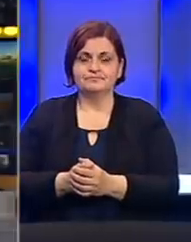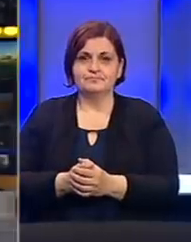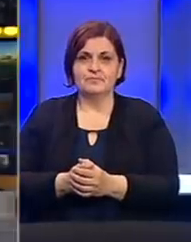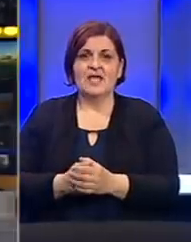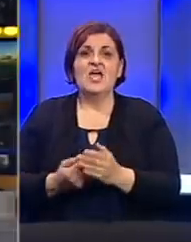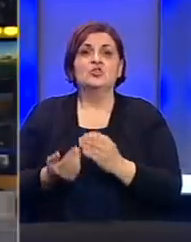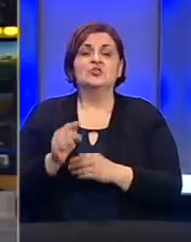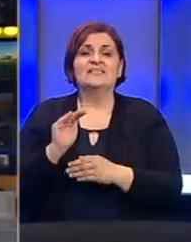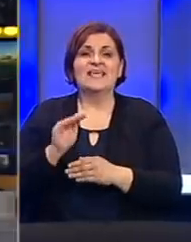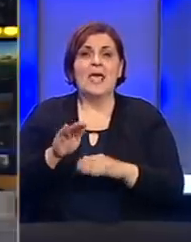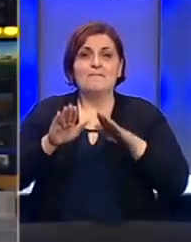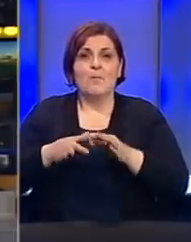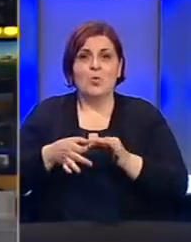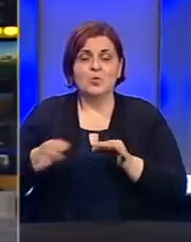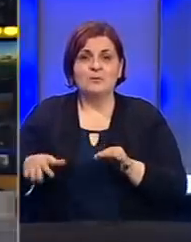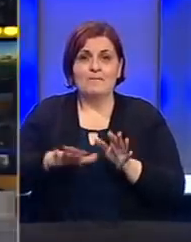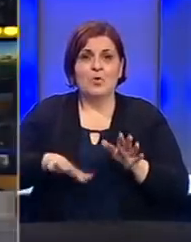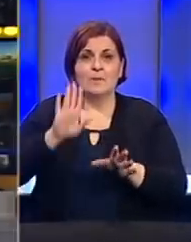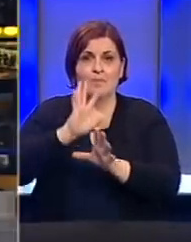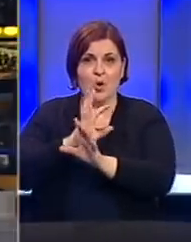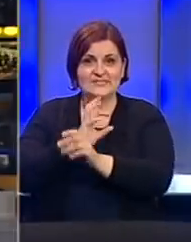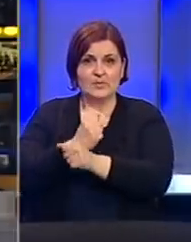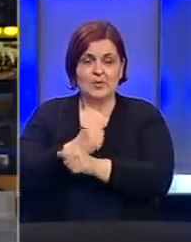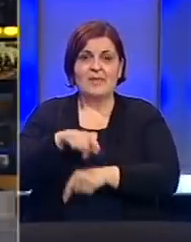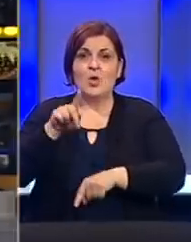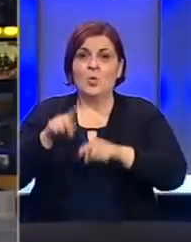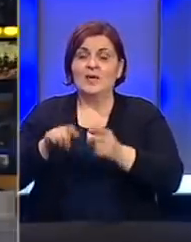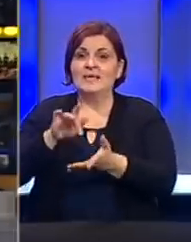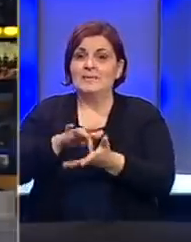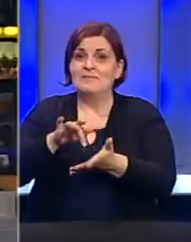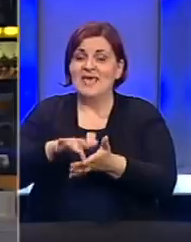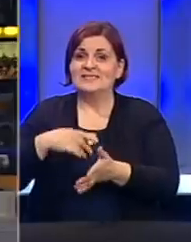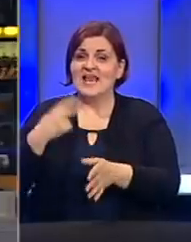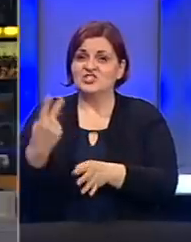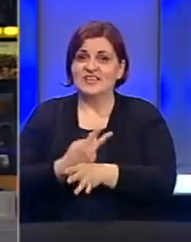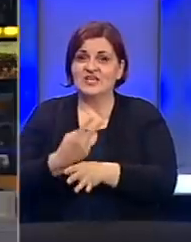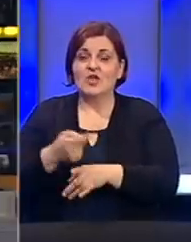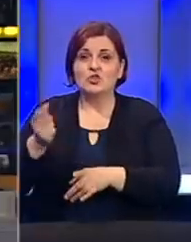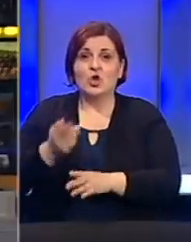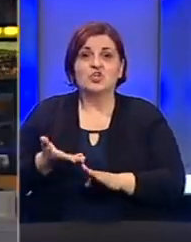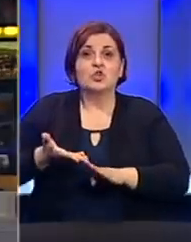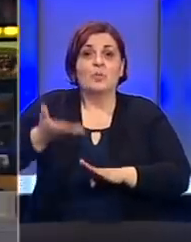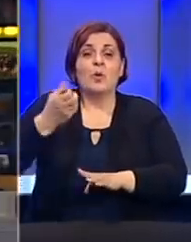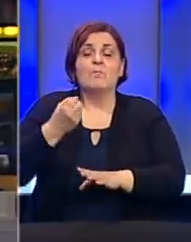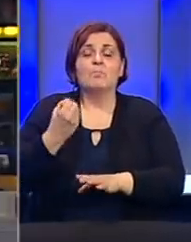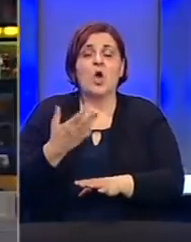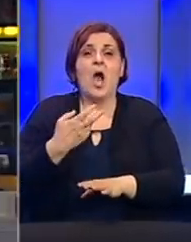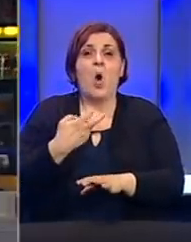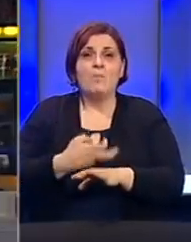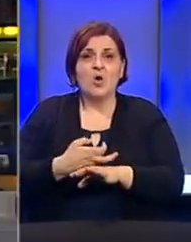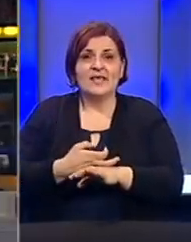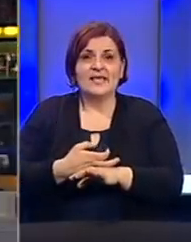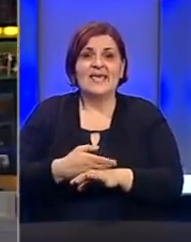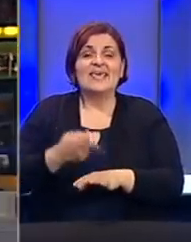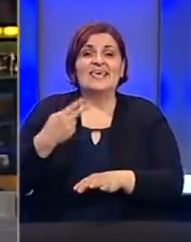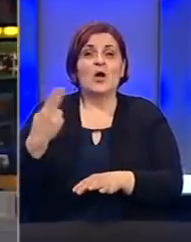Dok se najavljuje popuštanje mjera na području Bosne i Hercegovine, u nekim dijelovima naše zemlje došlo je do povećanja broja oboljalih,